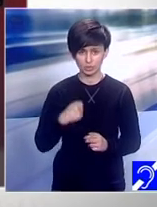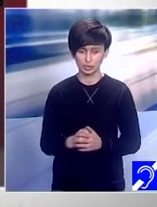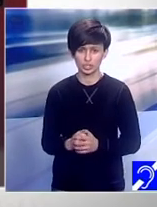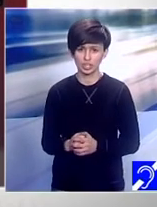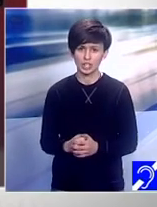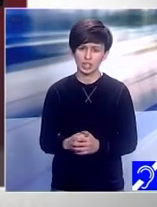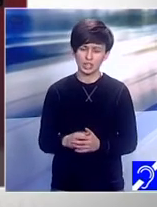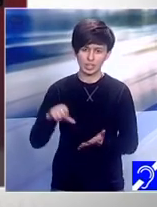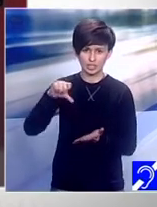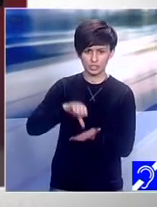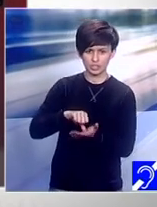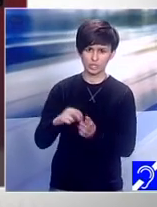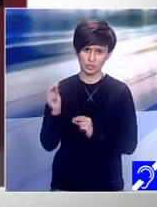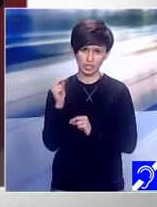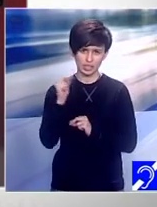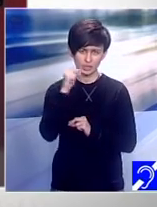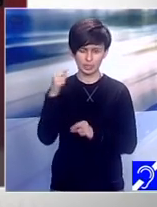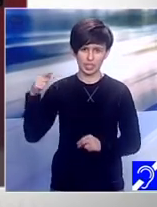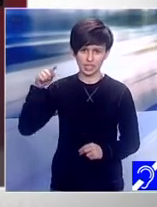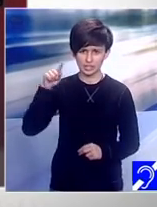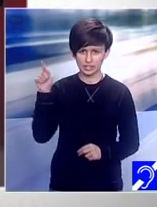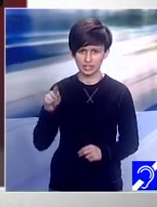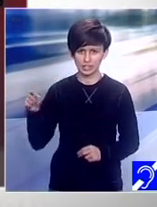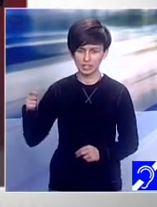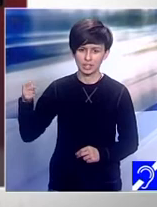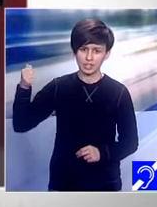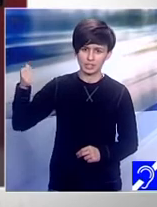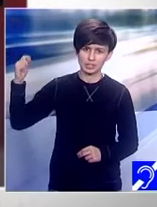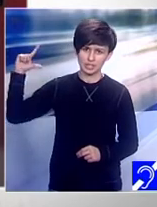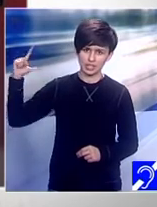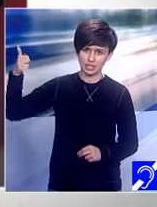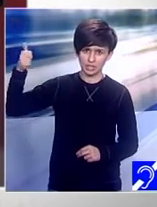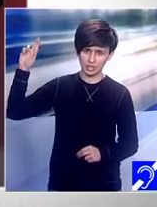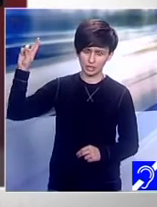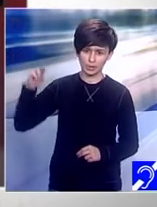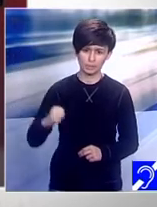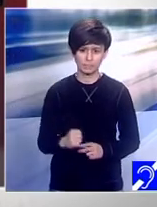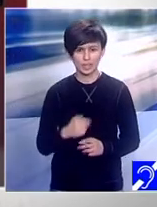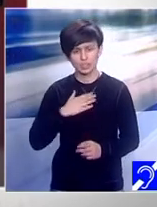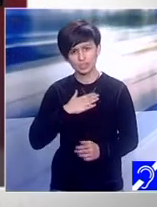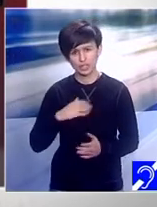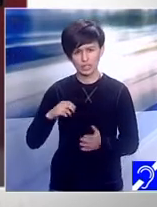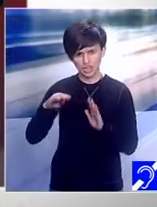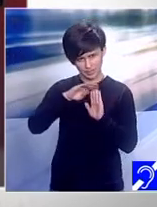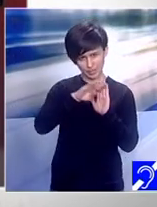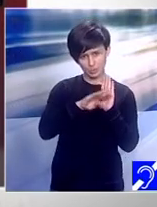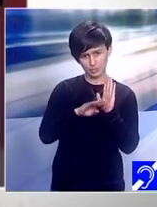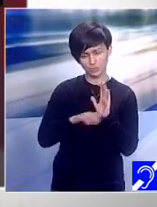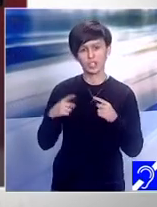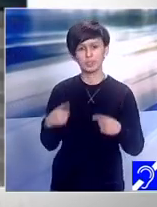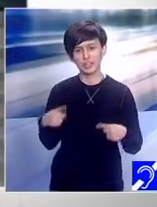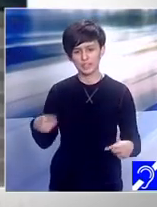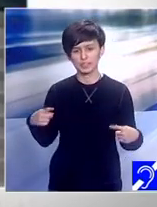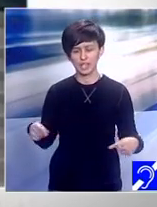de recuperare din Zalău. Și te duci în toate aceste Da, pe rând, ele avem programate, știți? Fiecare nu, suntem